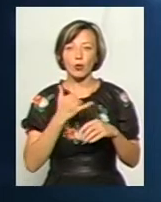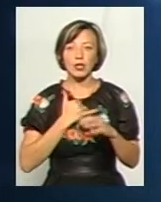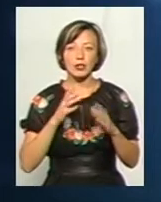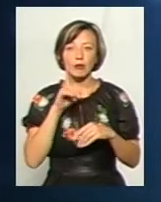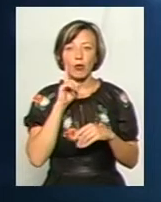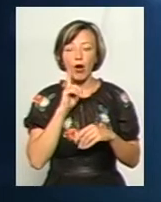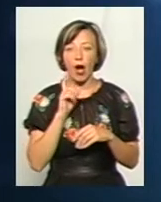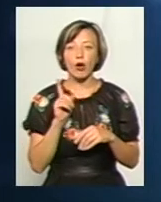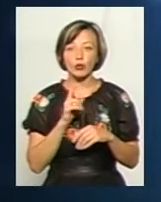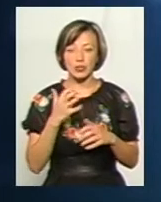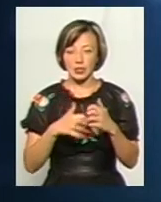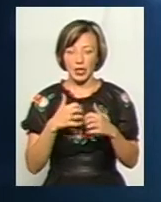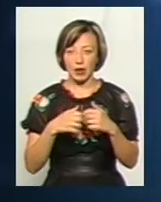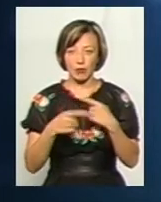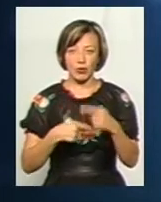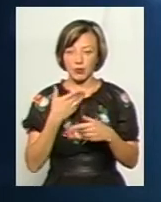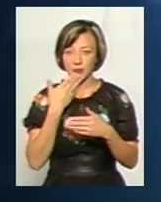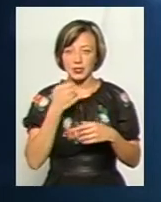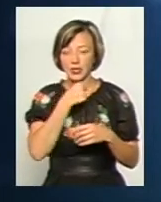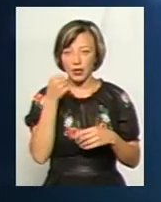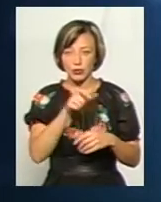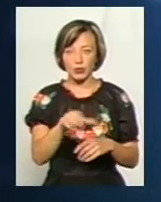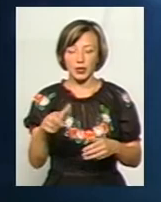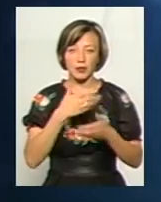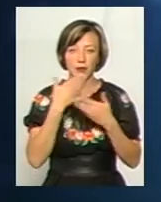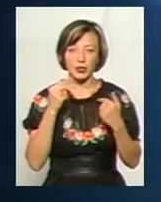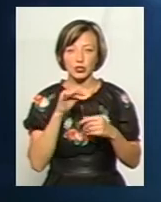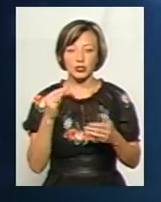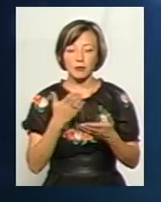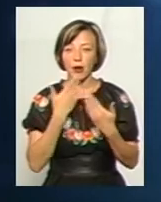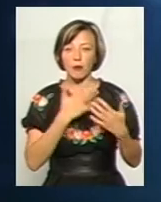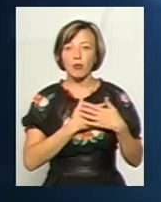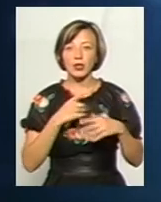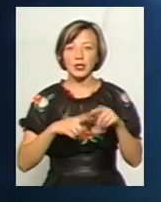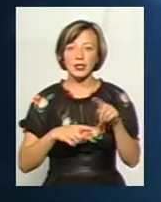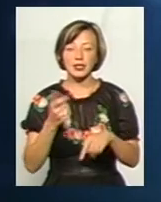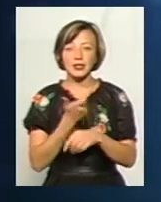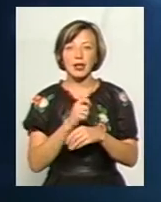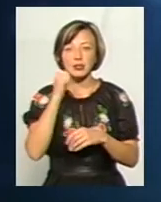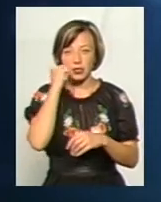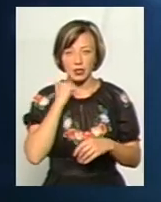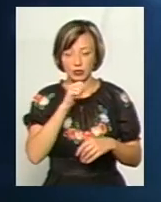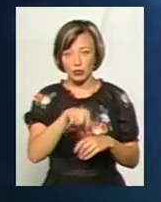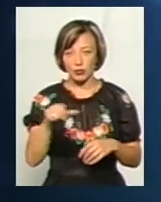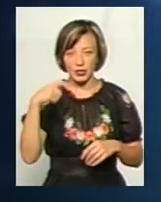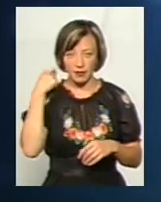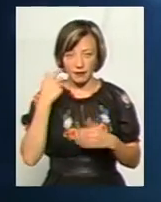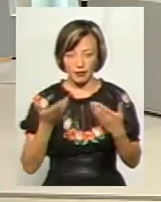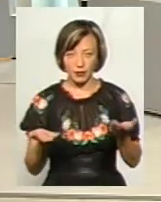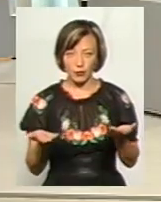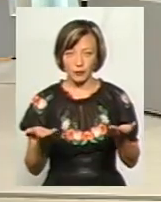тільки молодь. Вибачте, а що, нас середнього покоління немає? На що, старших людей немає? Чи в нас немає патріотів серед найстаріших людей уже за віком?